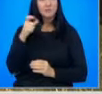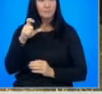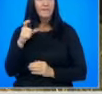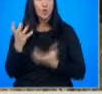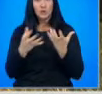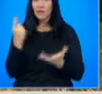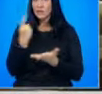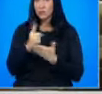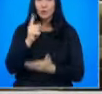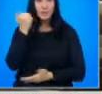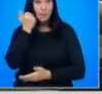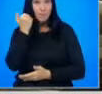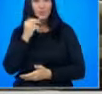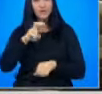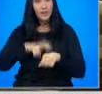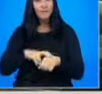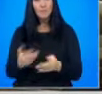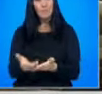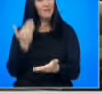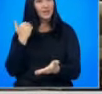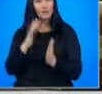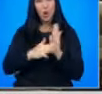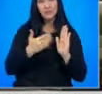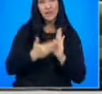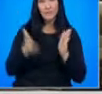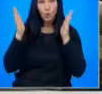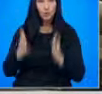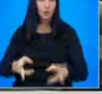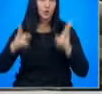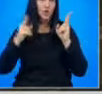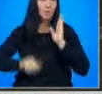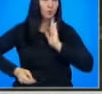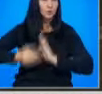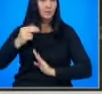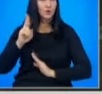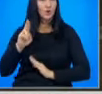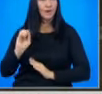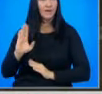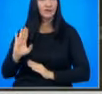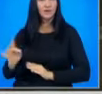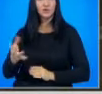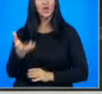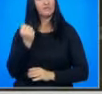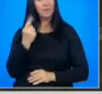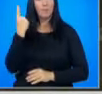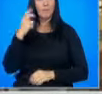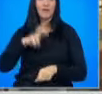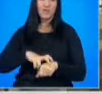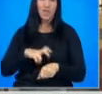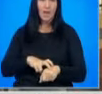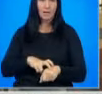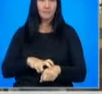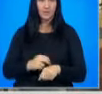трябва да се използва през декември по предварителна схема. Окончателното решение за поскъпването Кевър ще вземе на първи декември.